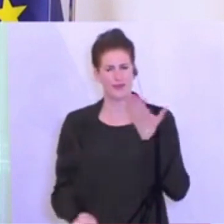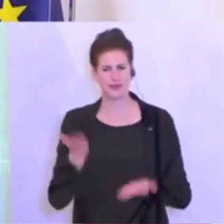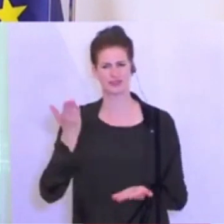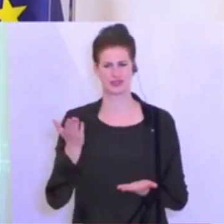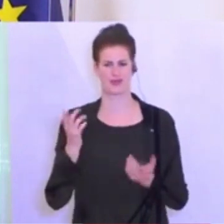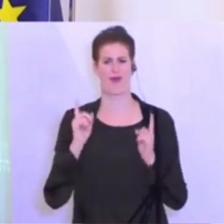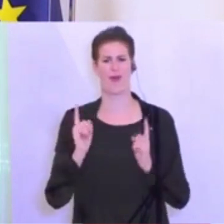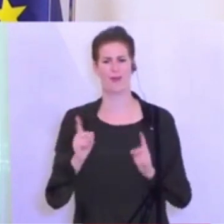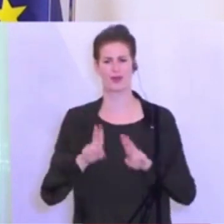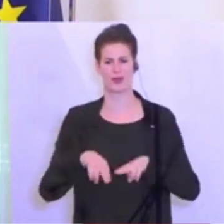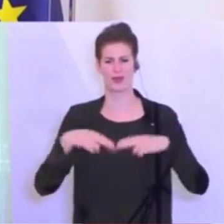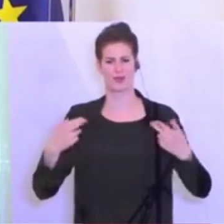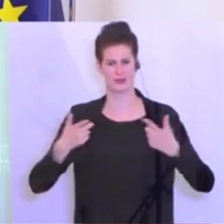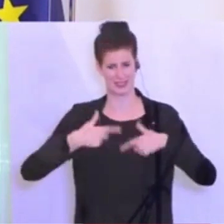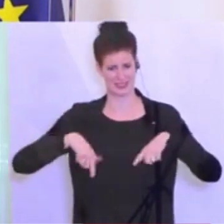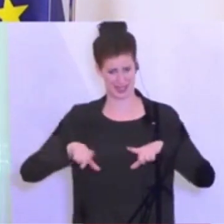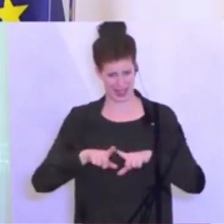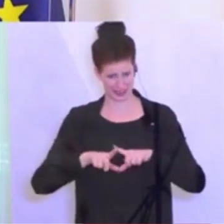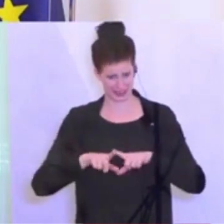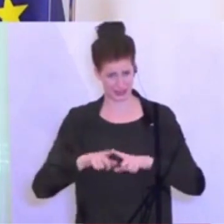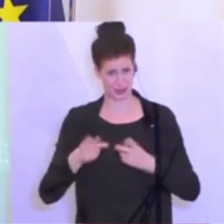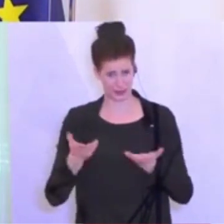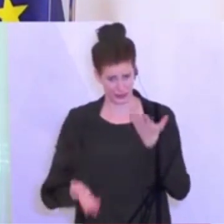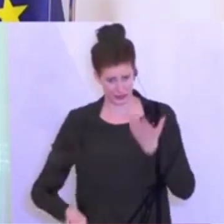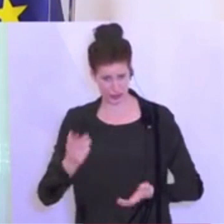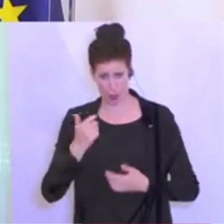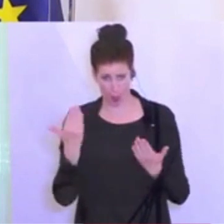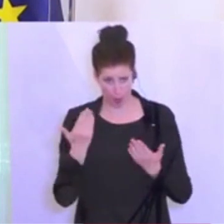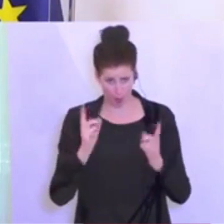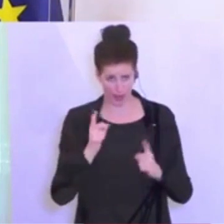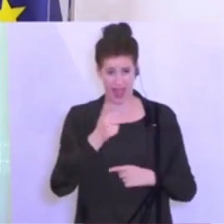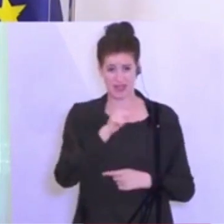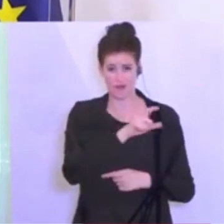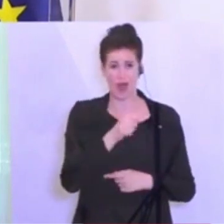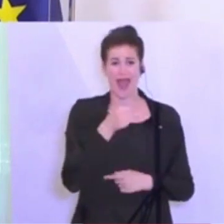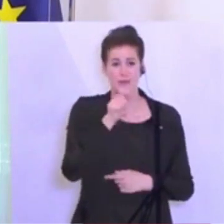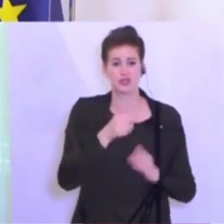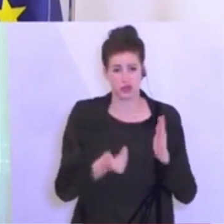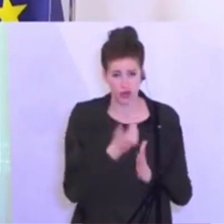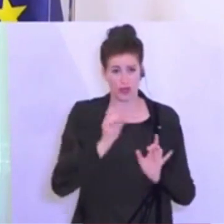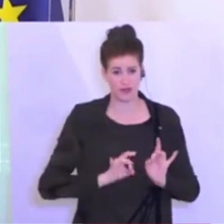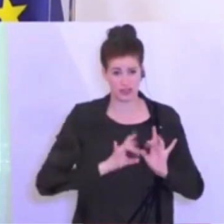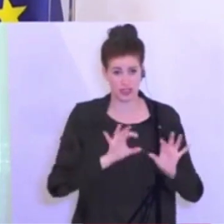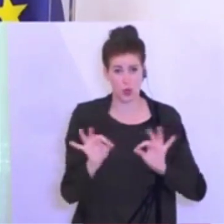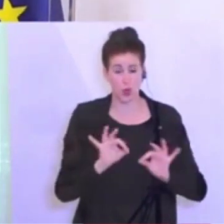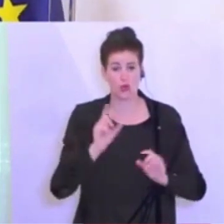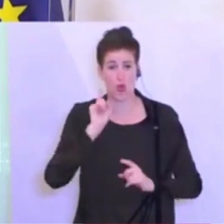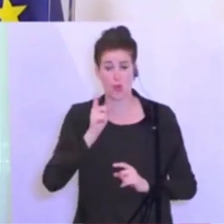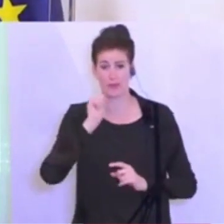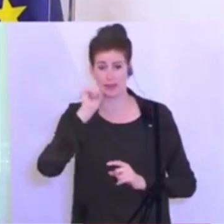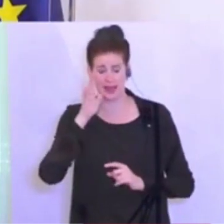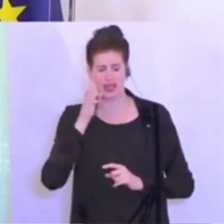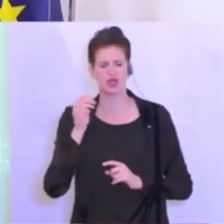Bundesland in einer Woche ein Neuinfizierter ist oder ob man österreichweit täglich hunderte